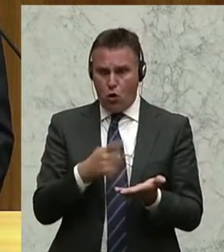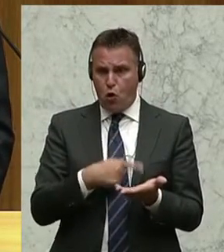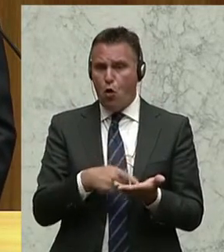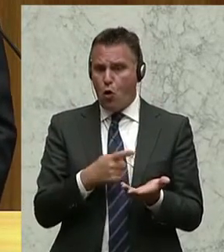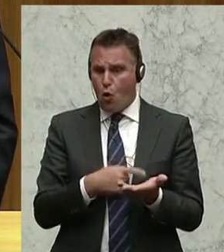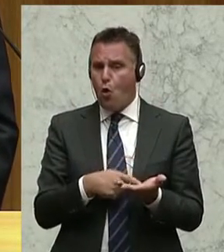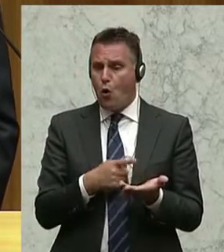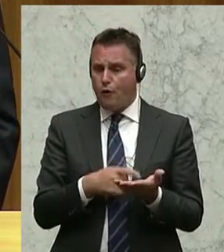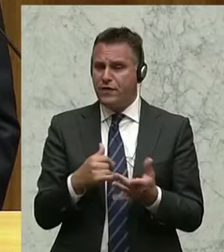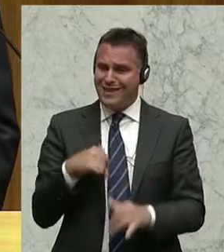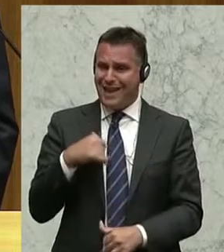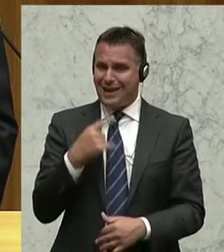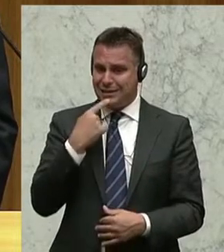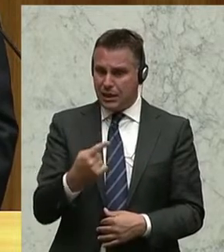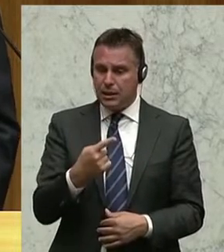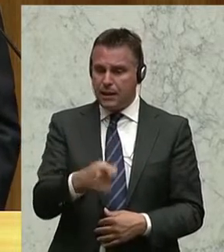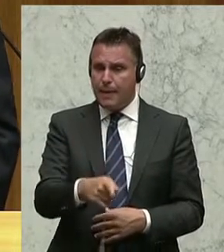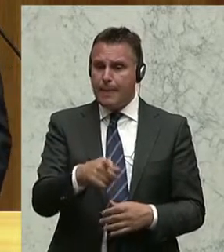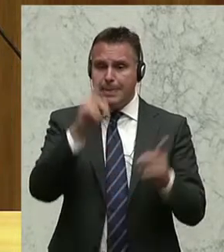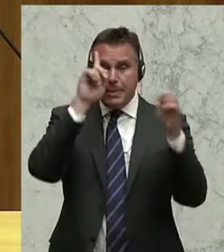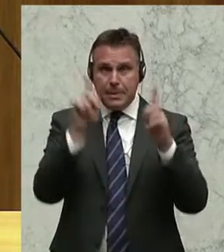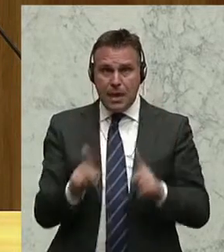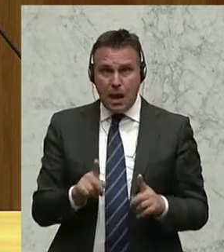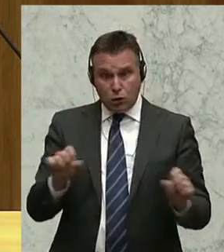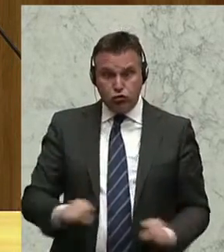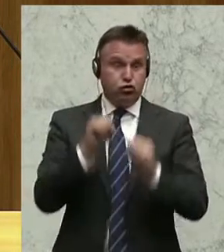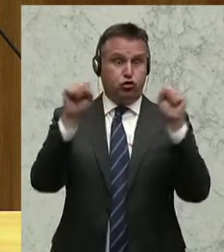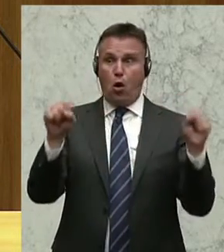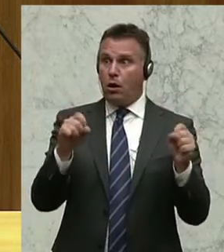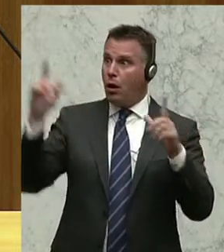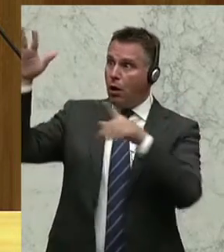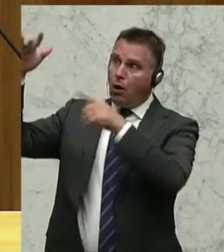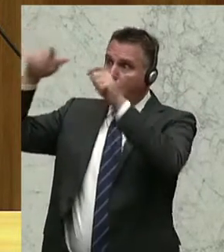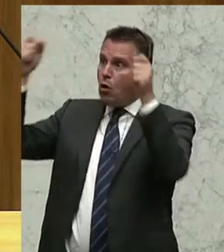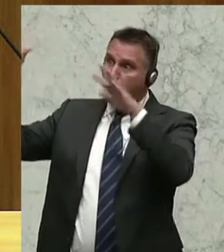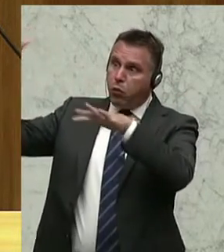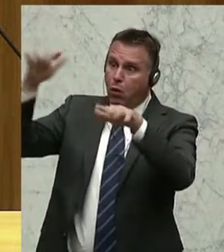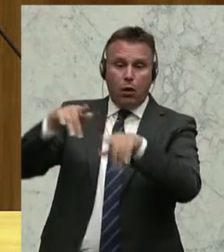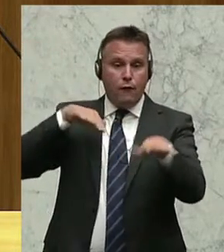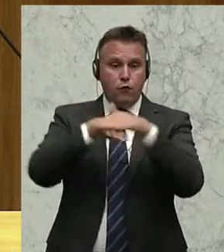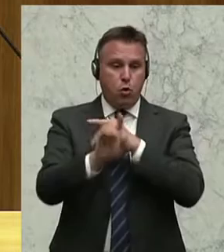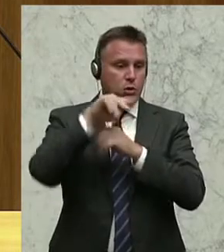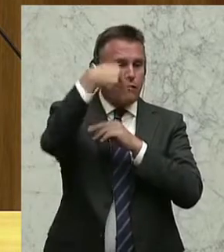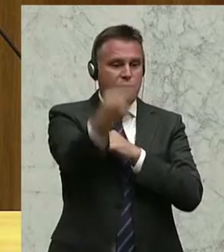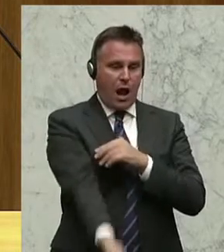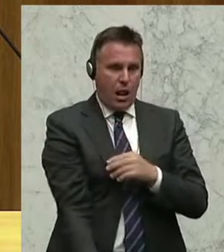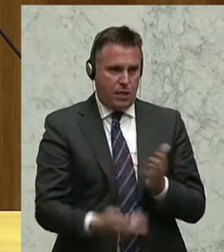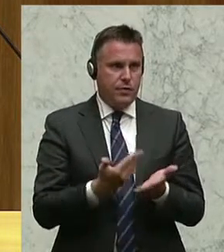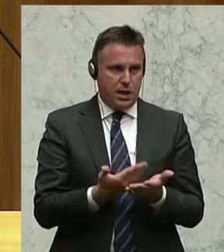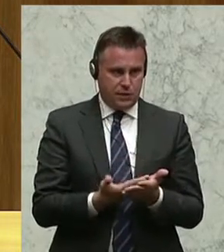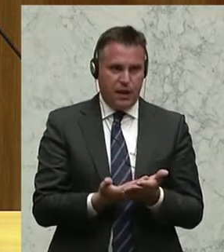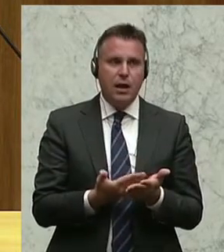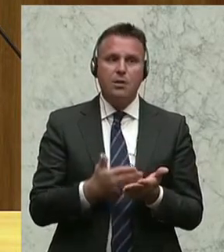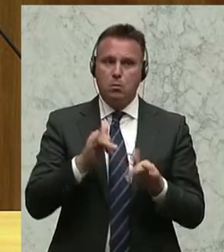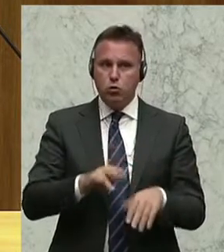dahin geht, dass Tiere abstürzen, weil sie plötzlich unter Stress kommen und flüchten müssen. Und da müssen wir